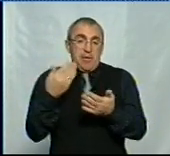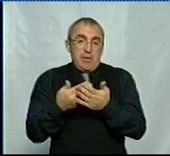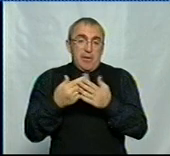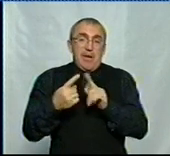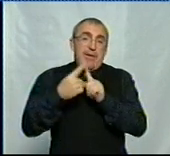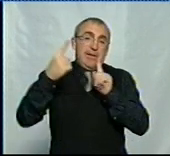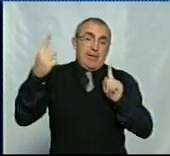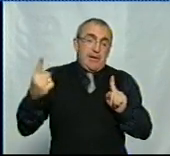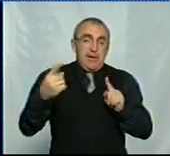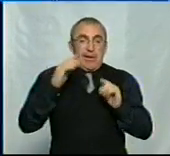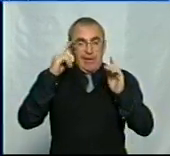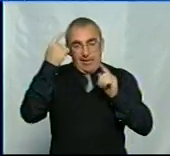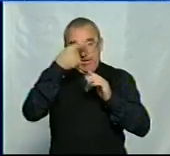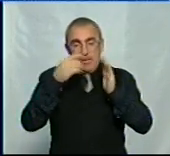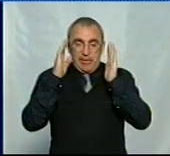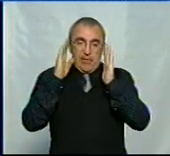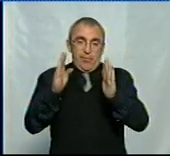дистанційне чи індивідуальне.